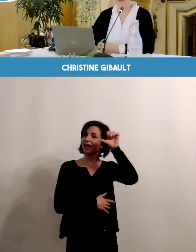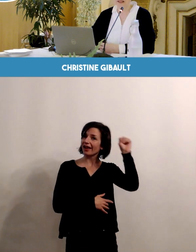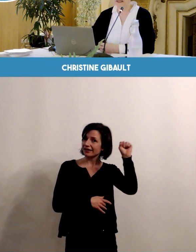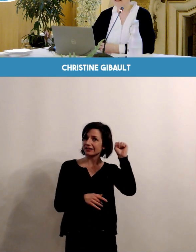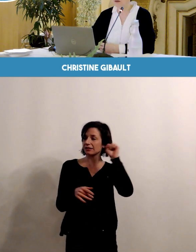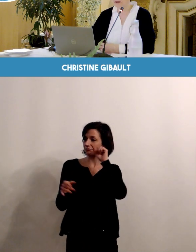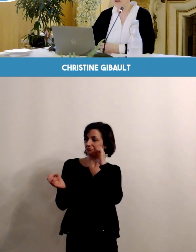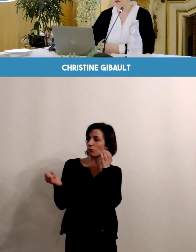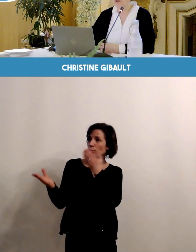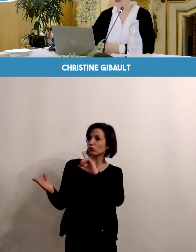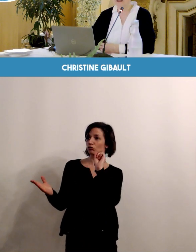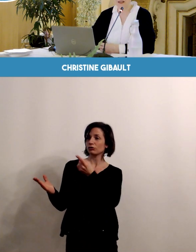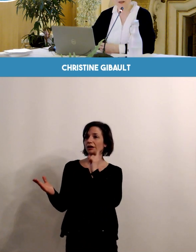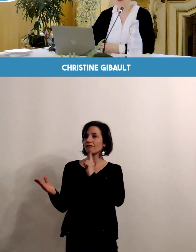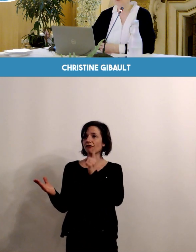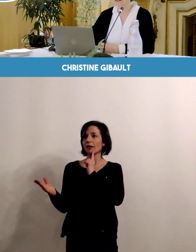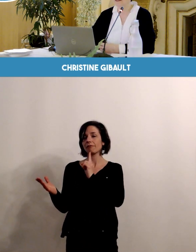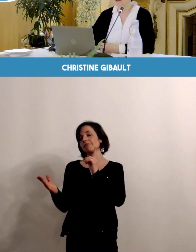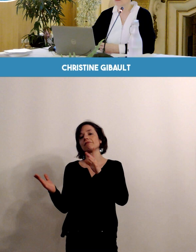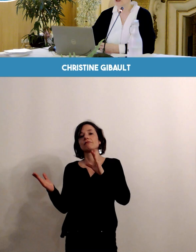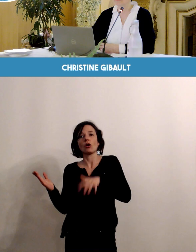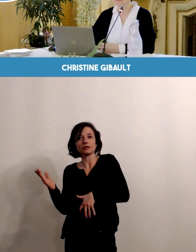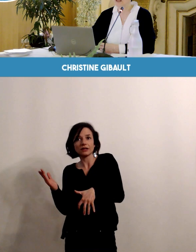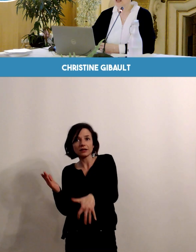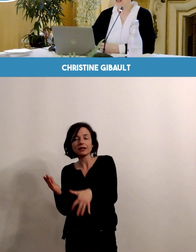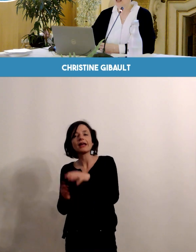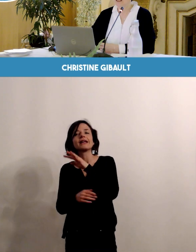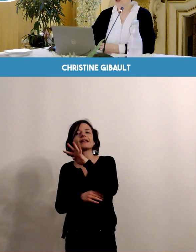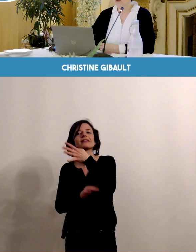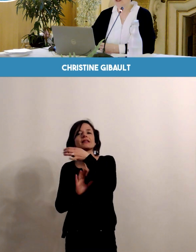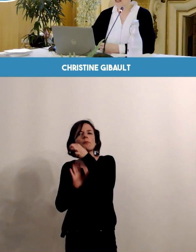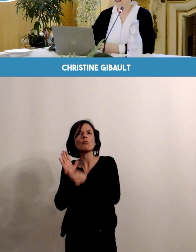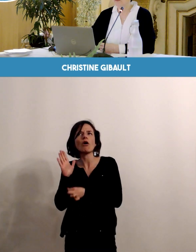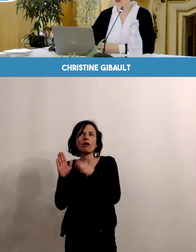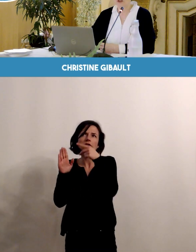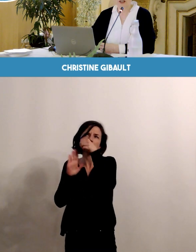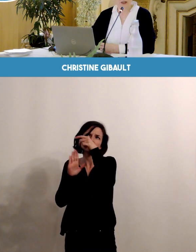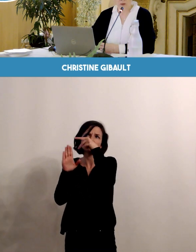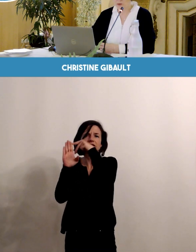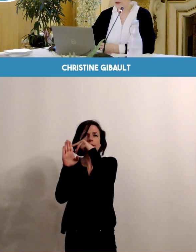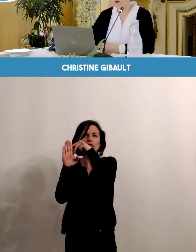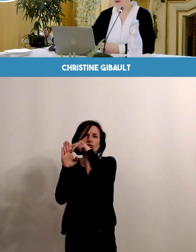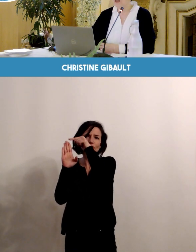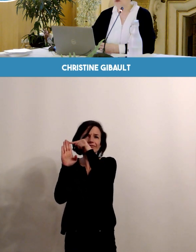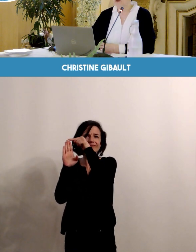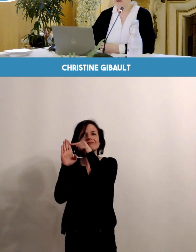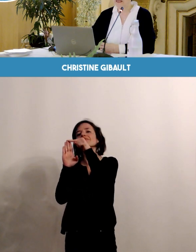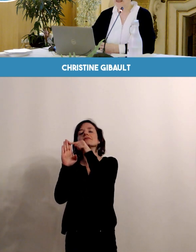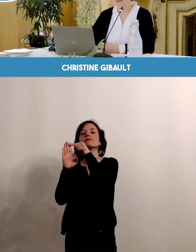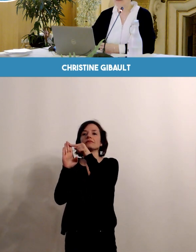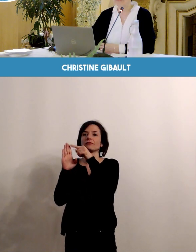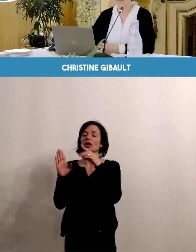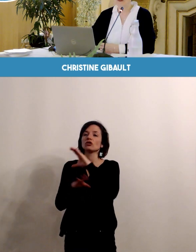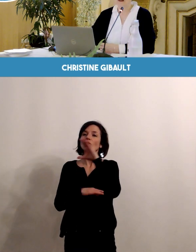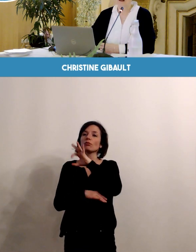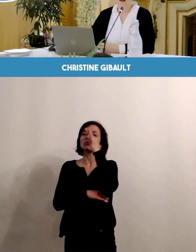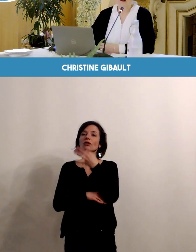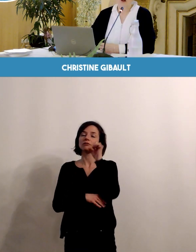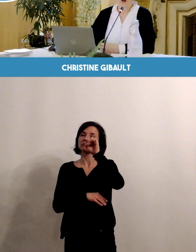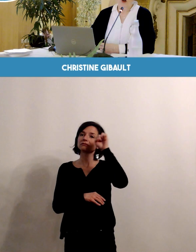entretien prénatal précoce dès le début du quatrième mois. Cet entretien est pris en charge à 100% par l'assurance maladie.